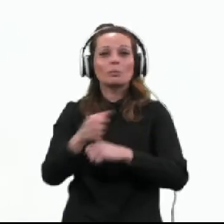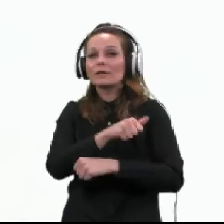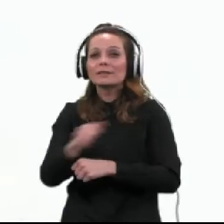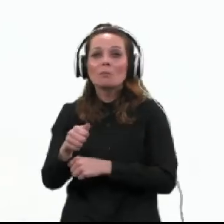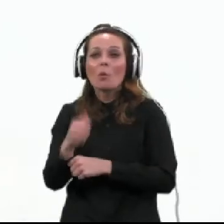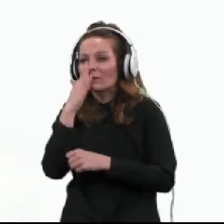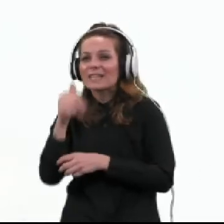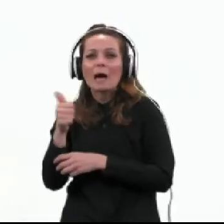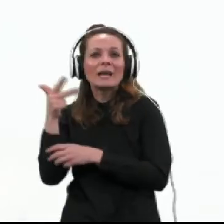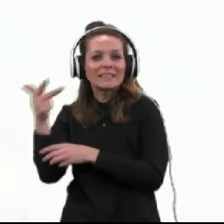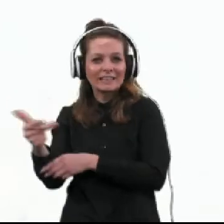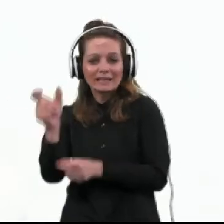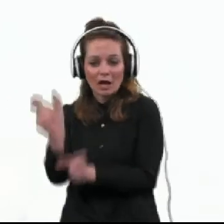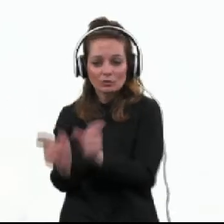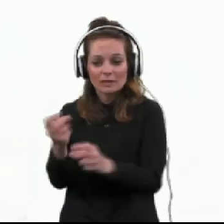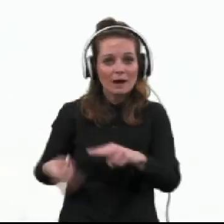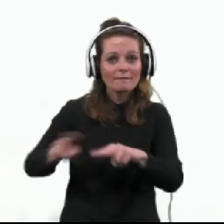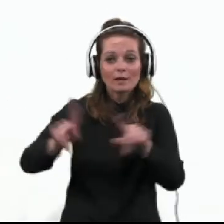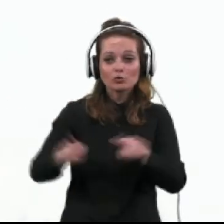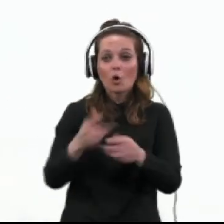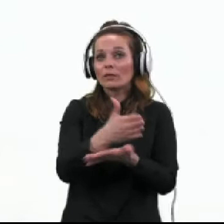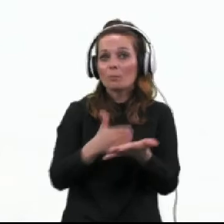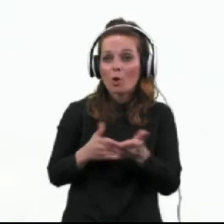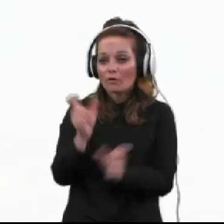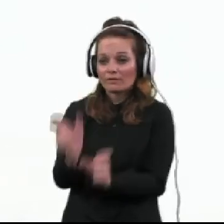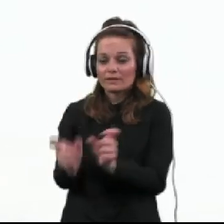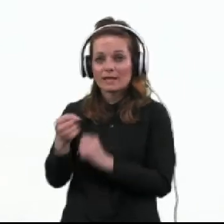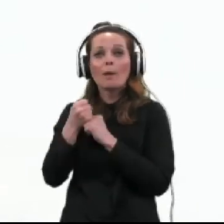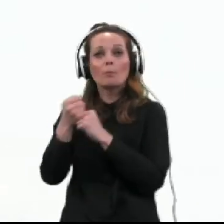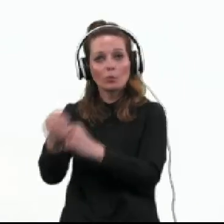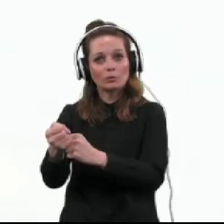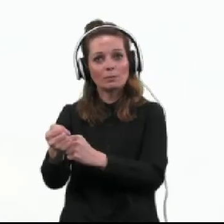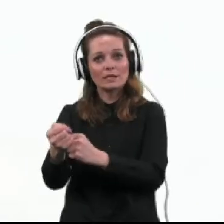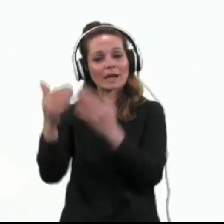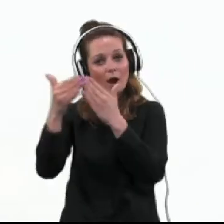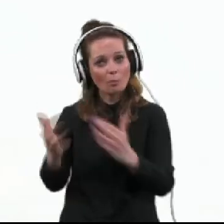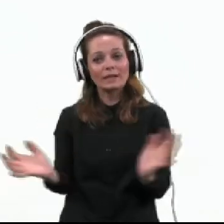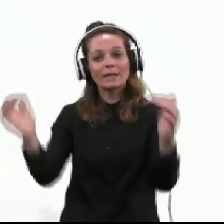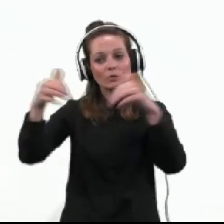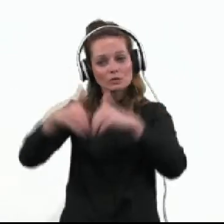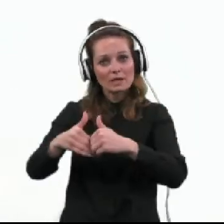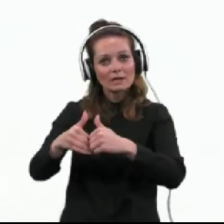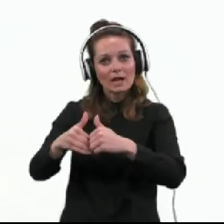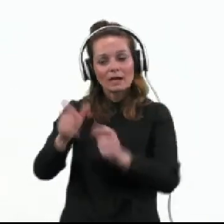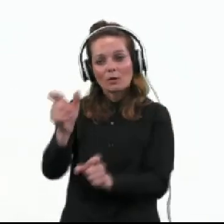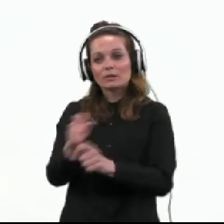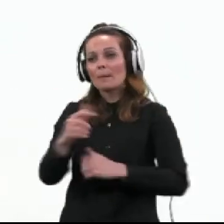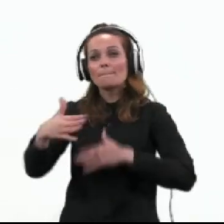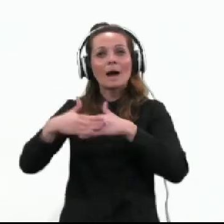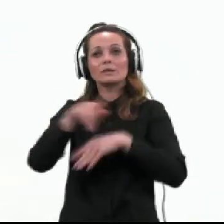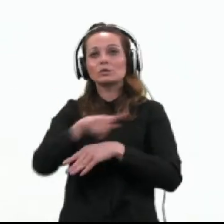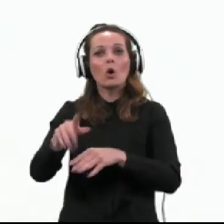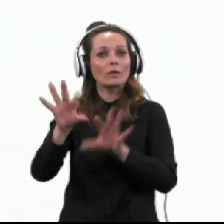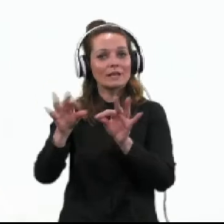oseb. Več kot polovica oseb podpira omejitev zbiranja ljudi do 10 oseb ob